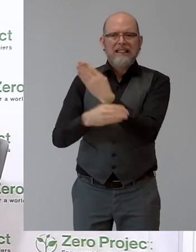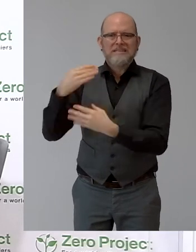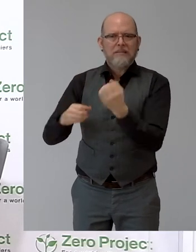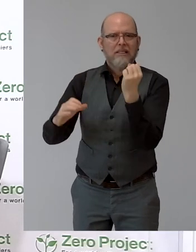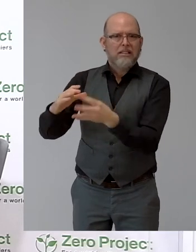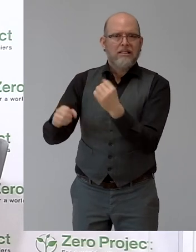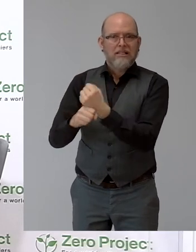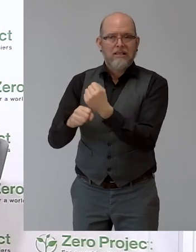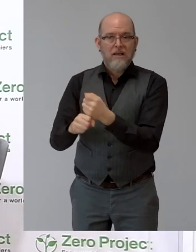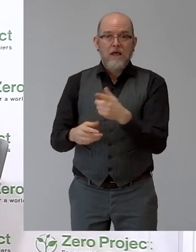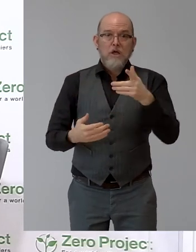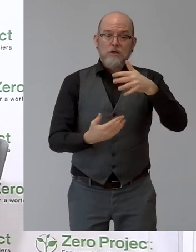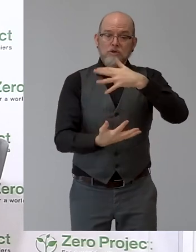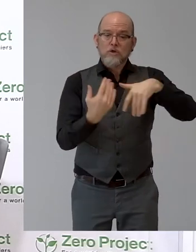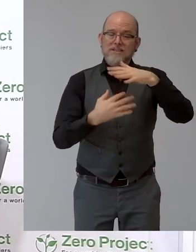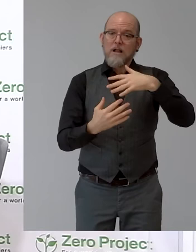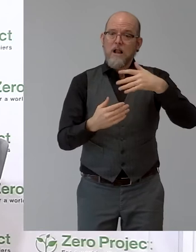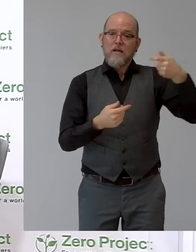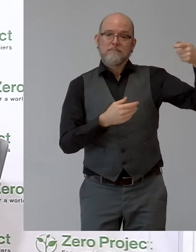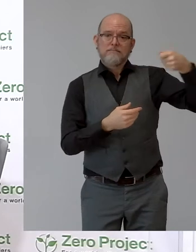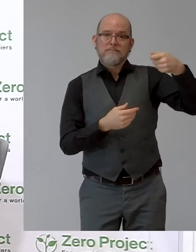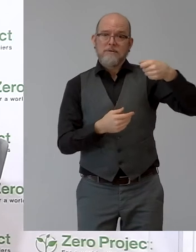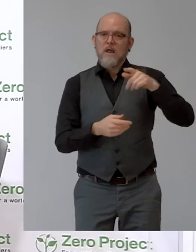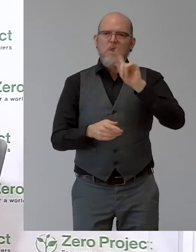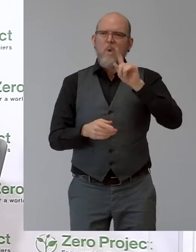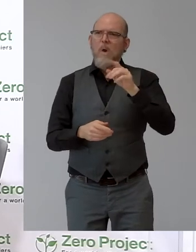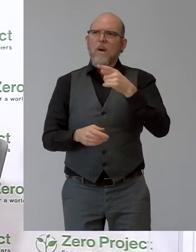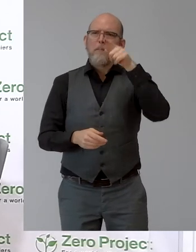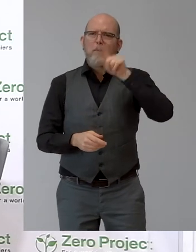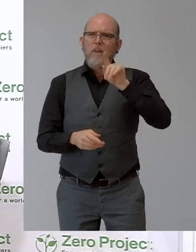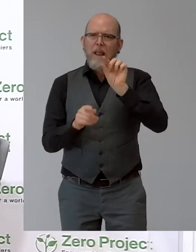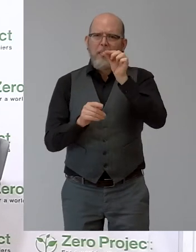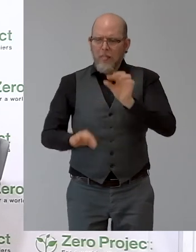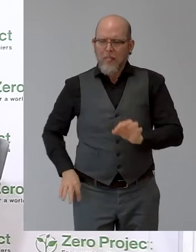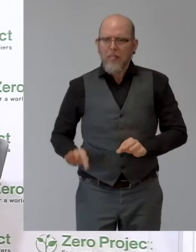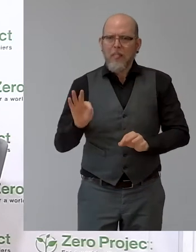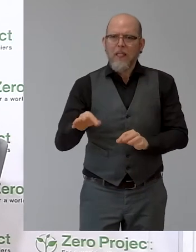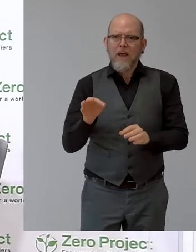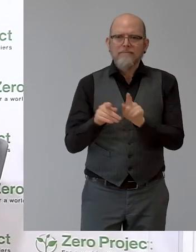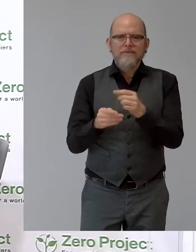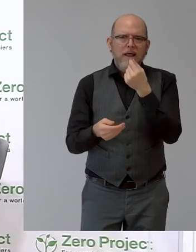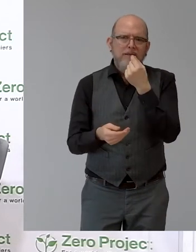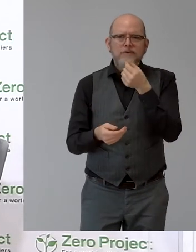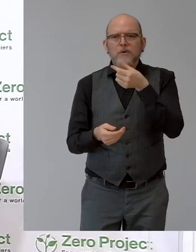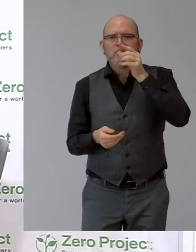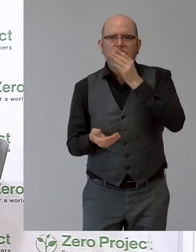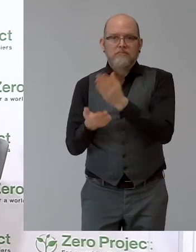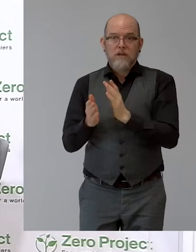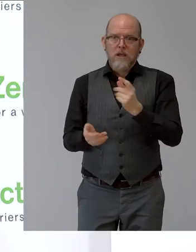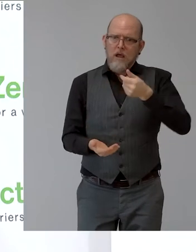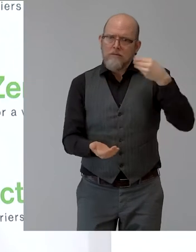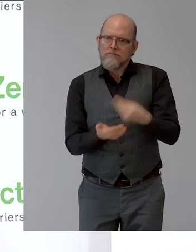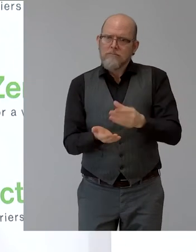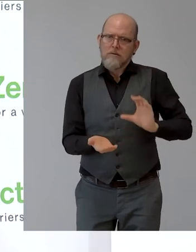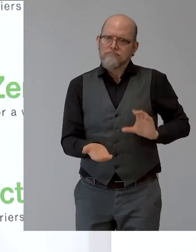erste Schritte? Gibt es da schon Bemühungen? Wo stehen hier die Aktivitäten? Ja, also das war eines der